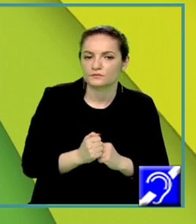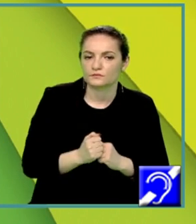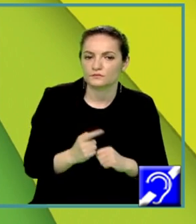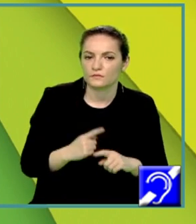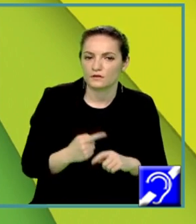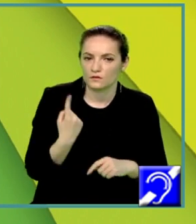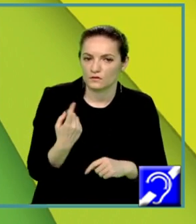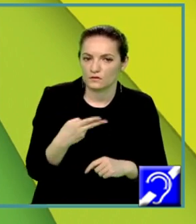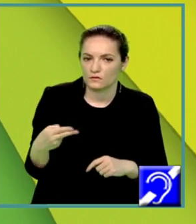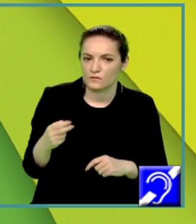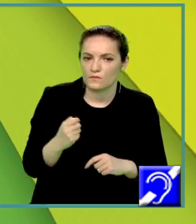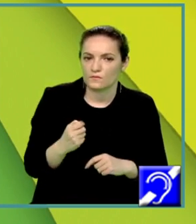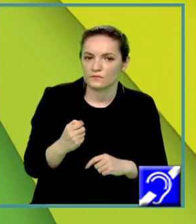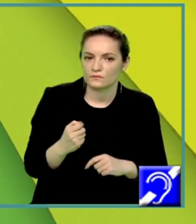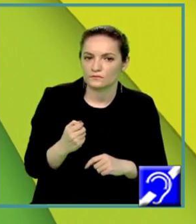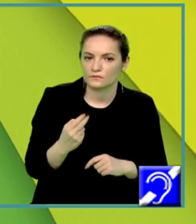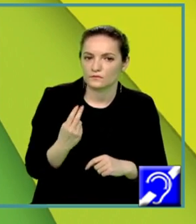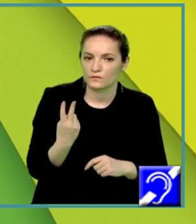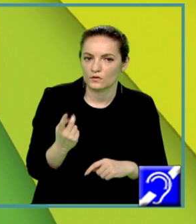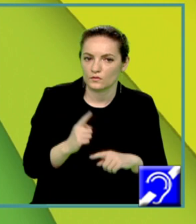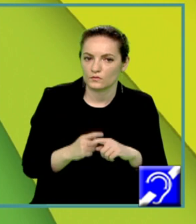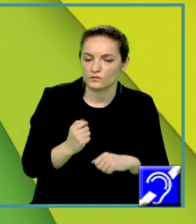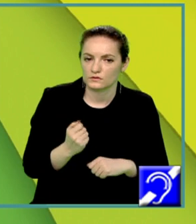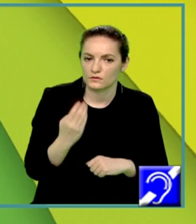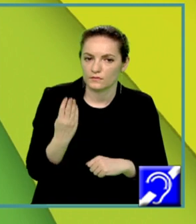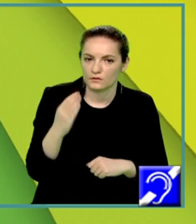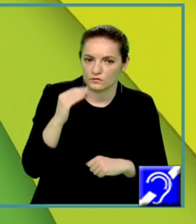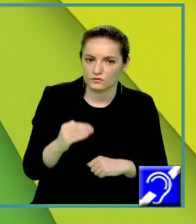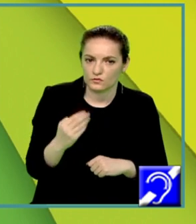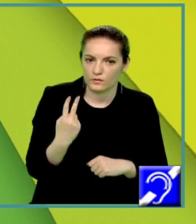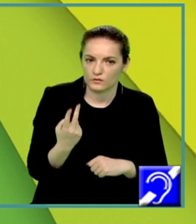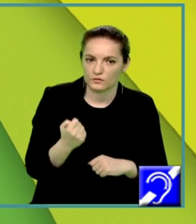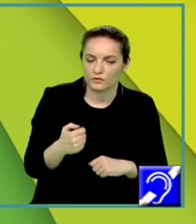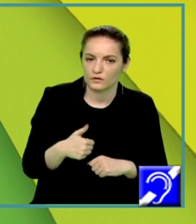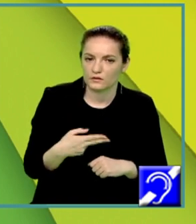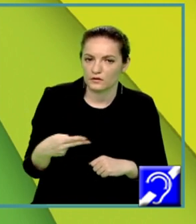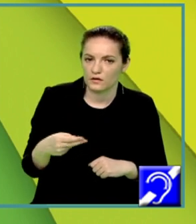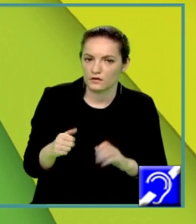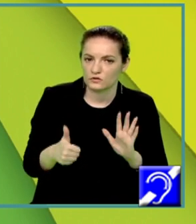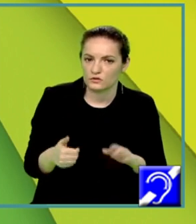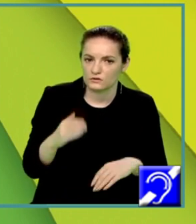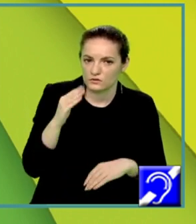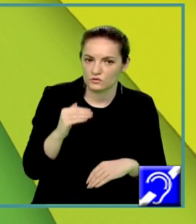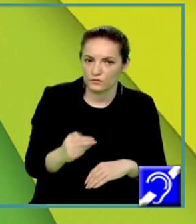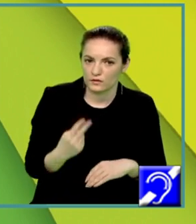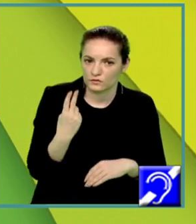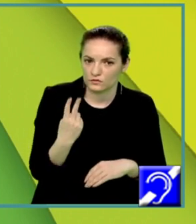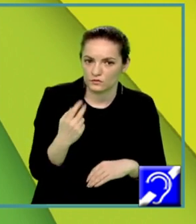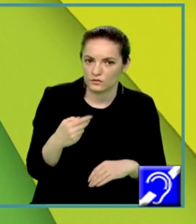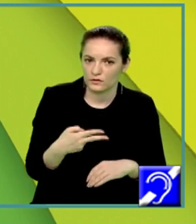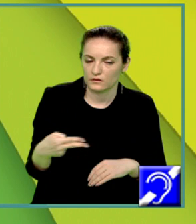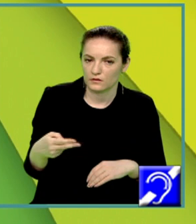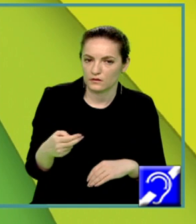x1 egal cu 2 plus 4 supra 2, adică x1 egal cu 6 pe 2, deci x1 egal cu 3,